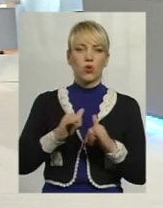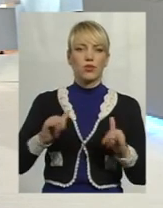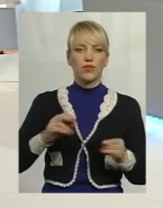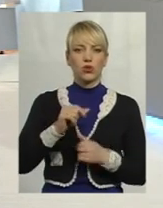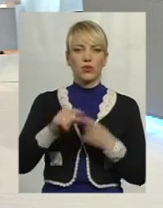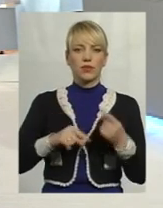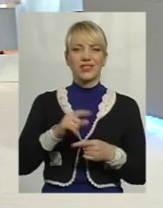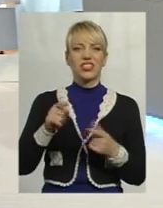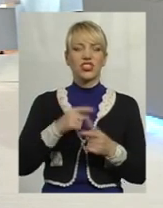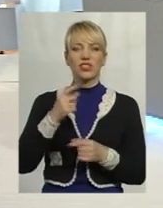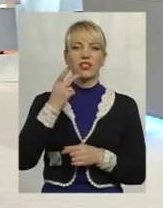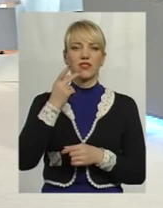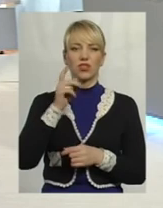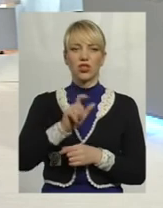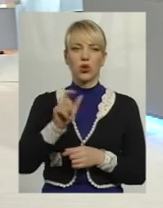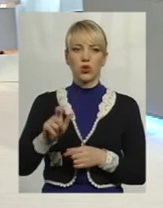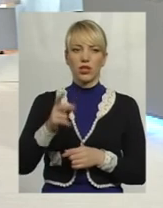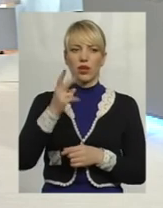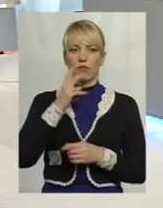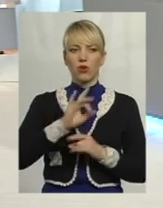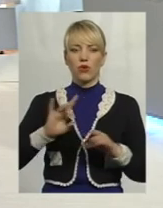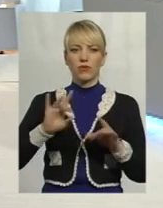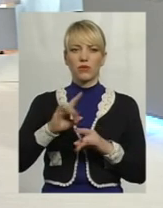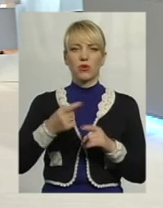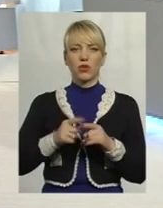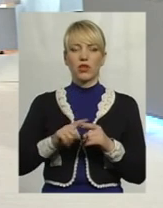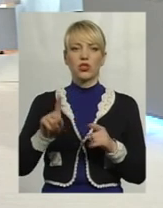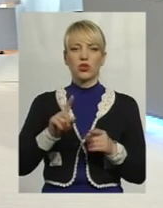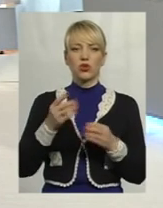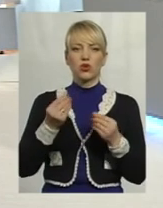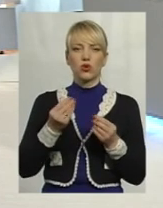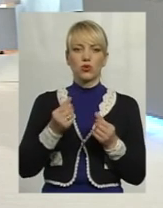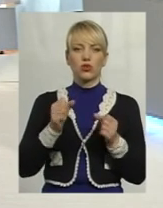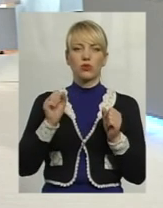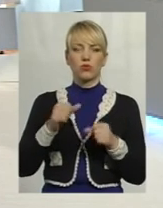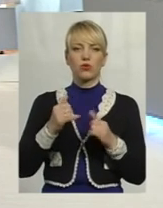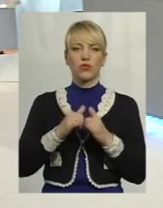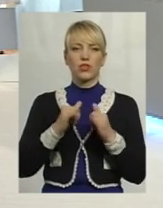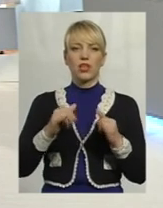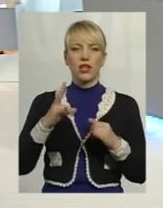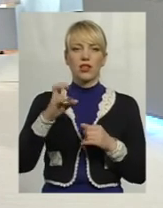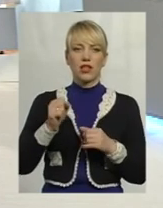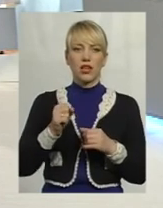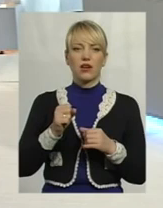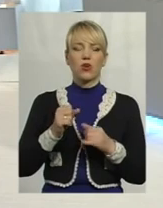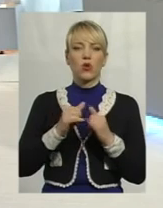показують і, власне, заявляють про те, що гроші вони беруть саме на розвиток власної справи?